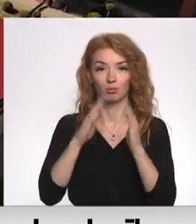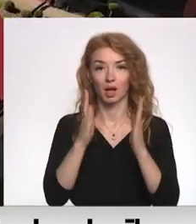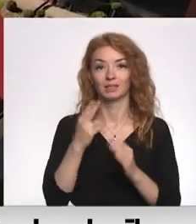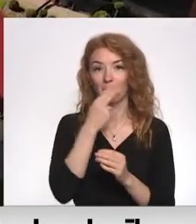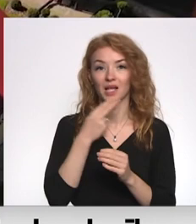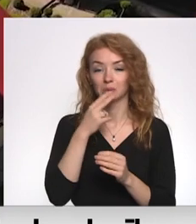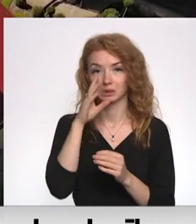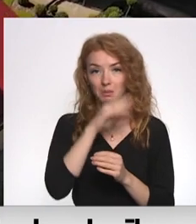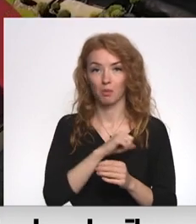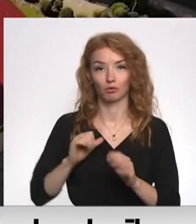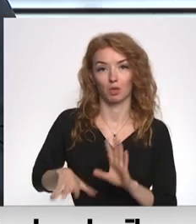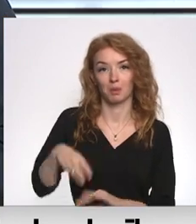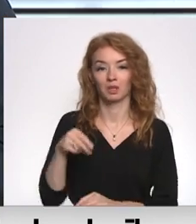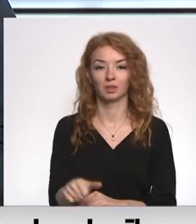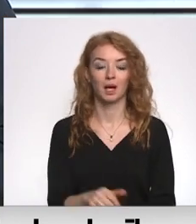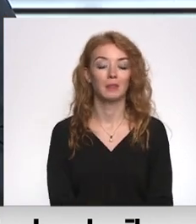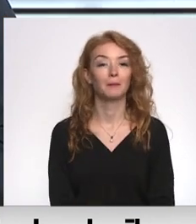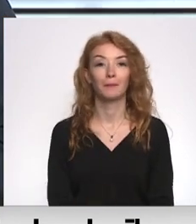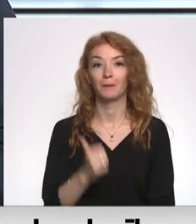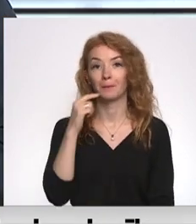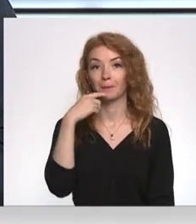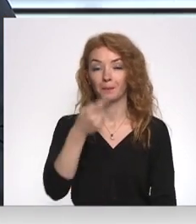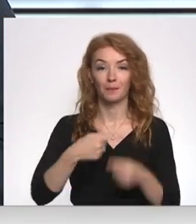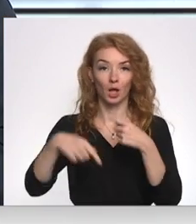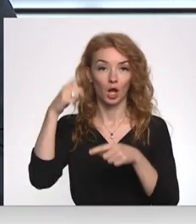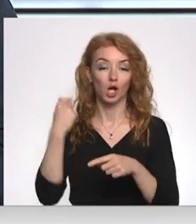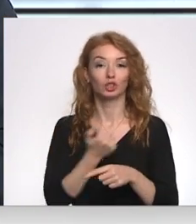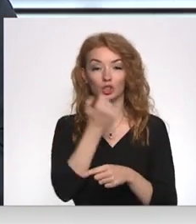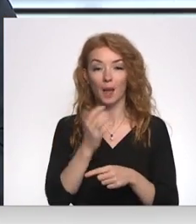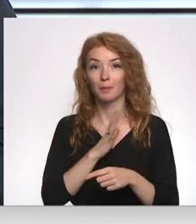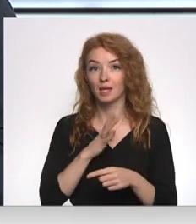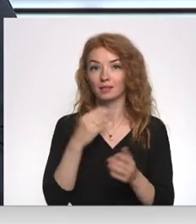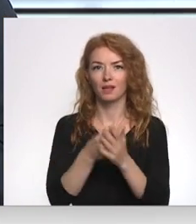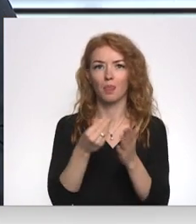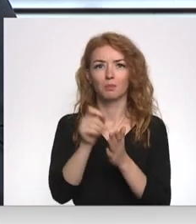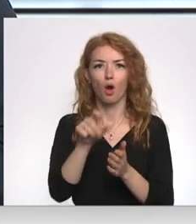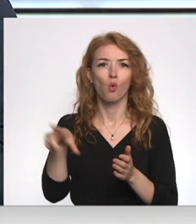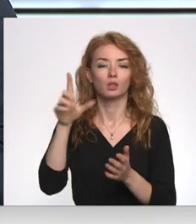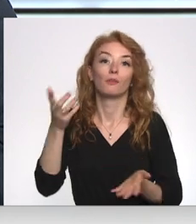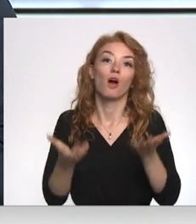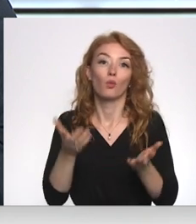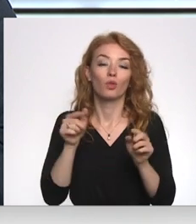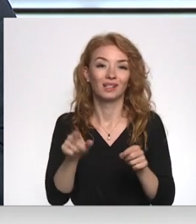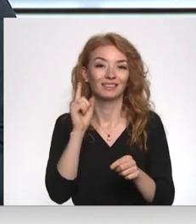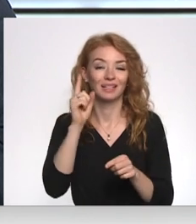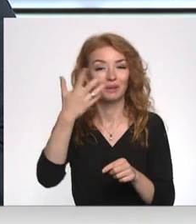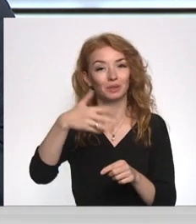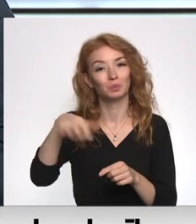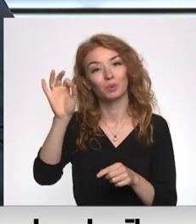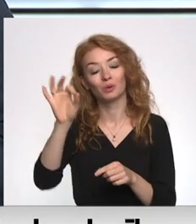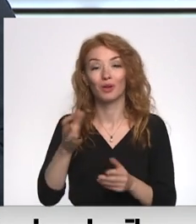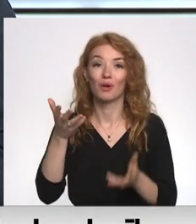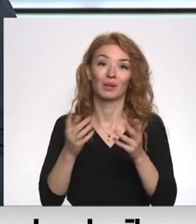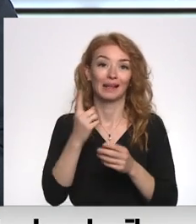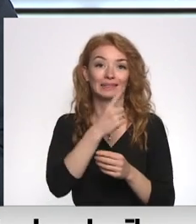spēs sekt. Ja pagājušajā gadā viņam jau tāpat bija šis cenas paaugstinājums, varbūt tas ir tikai 50%, varbūt